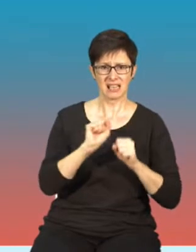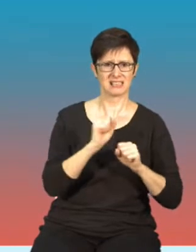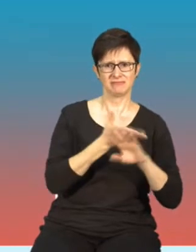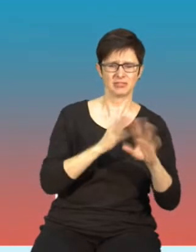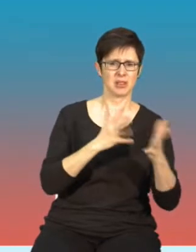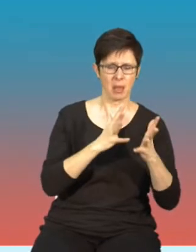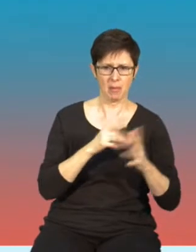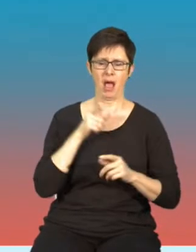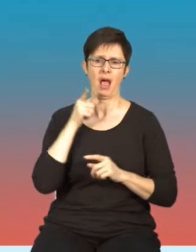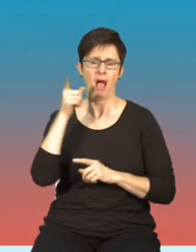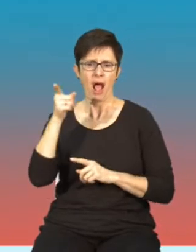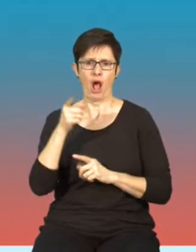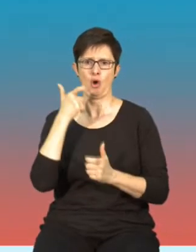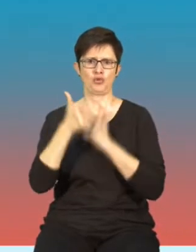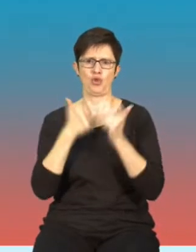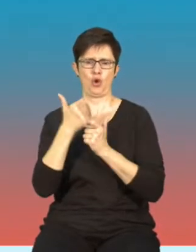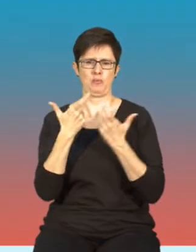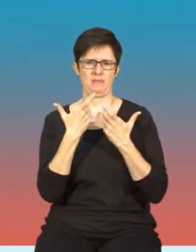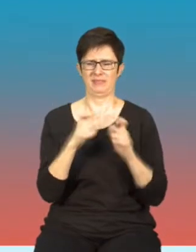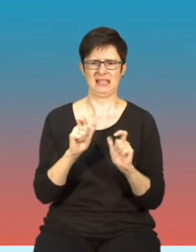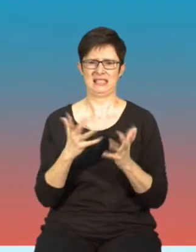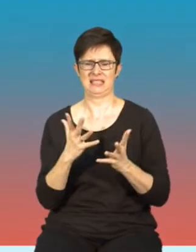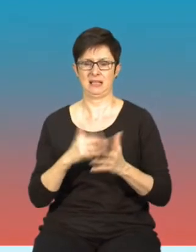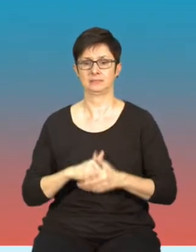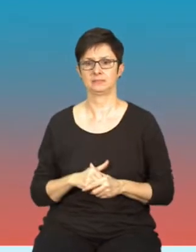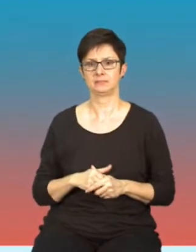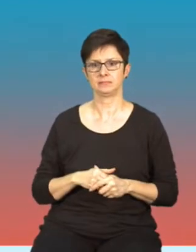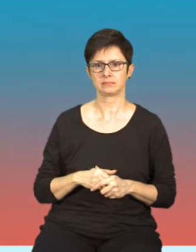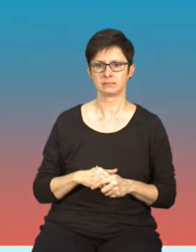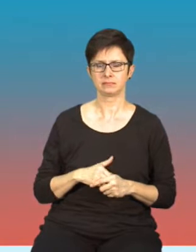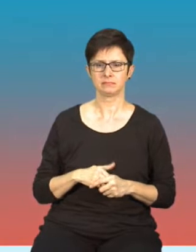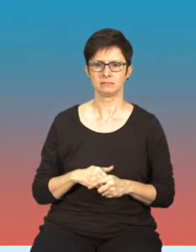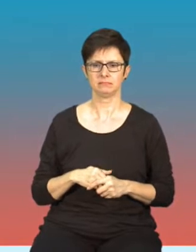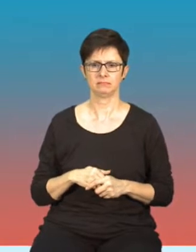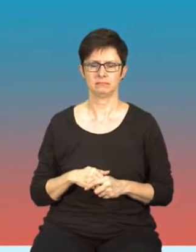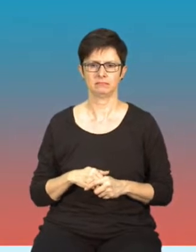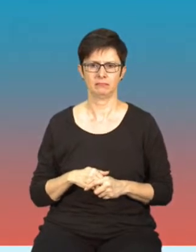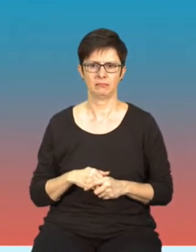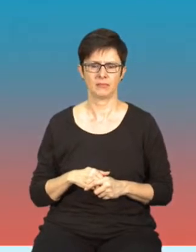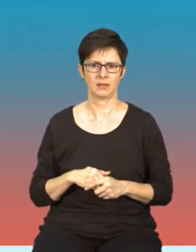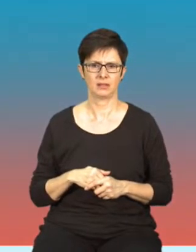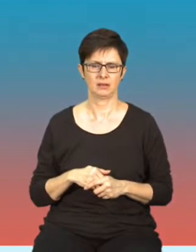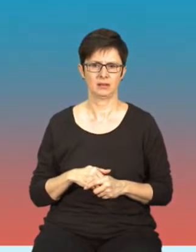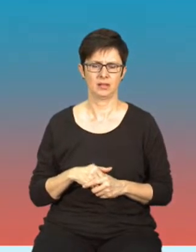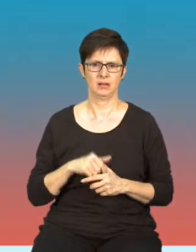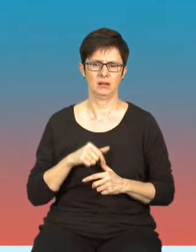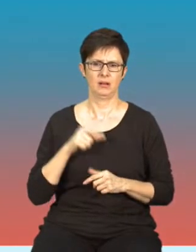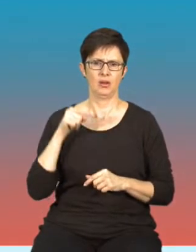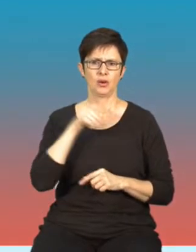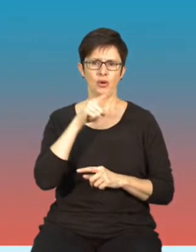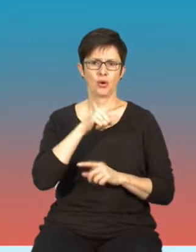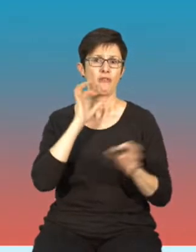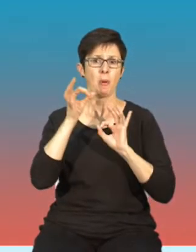znaczy to, że weryfikatorzy podejmą wysiłek i będą tą konkretną informację